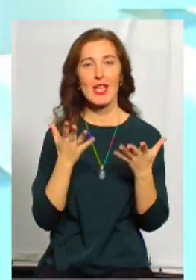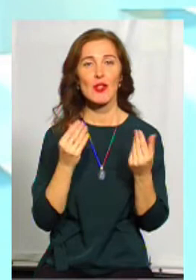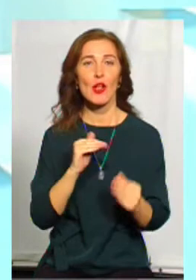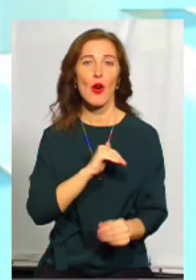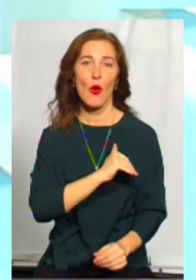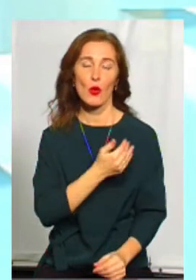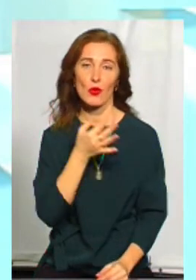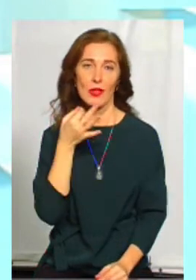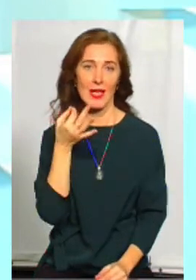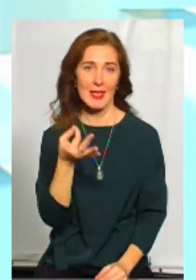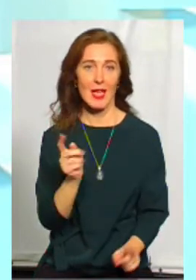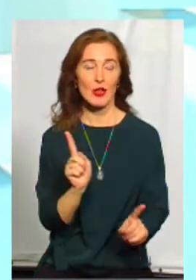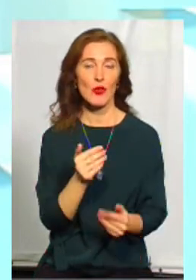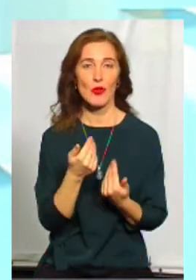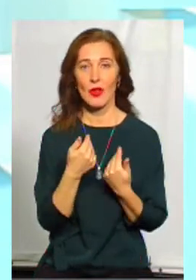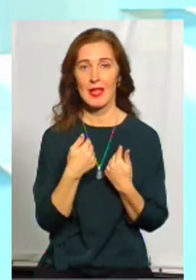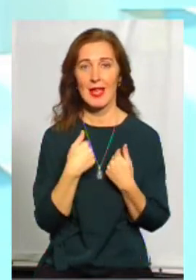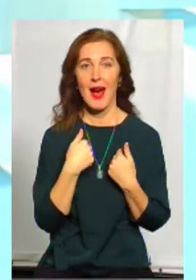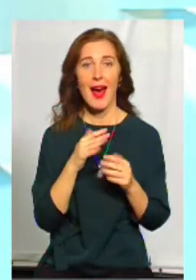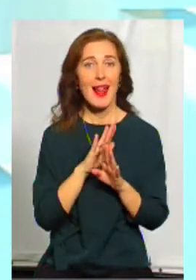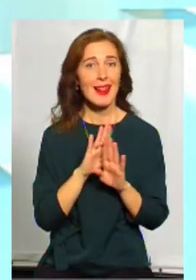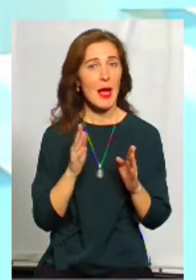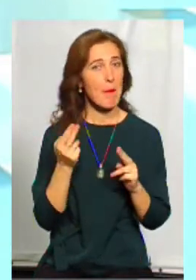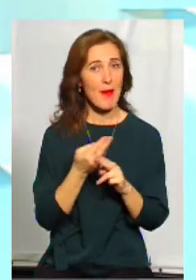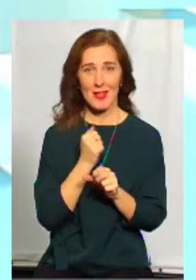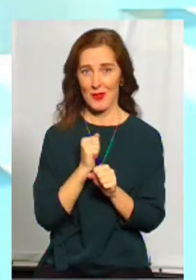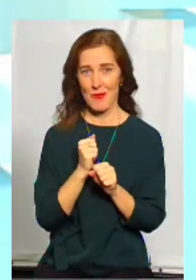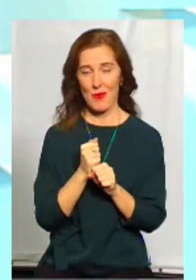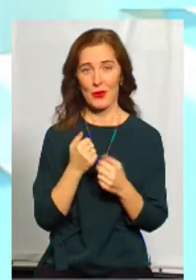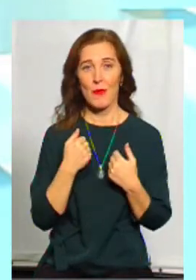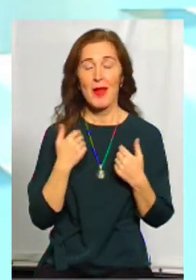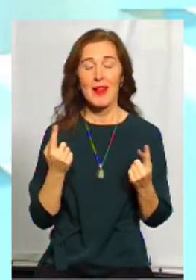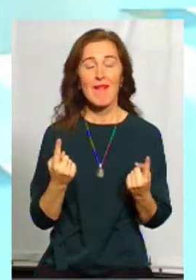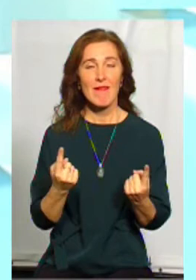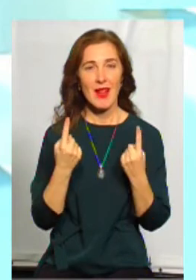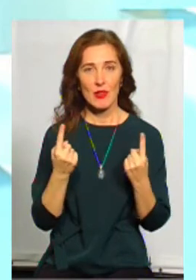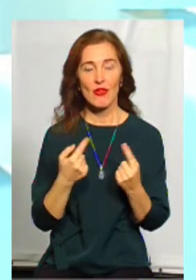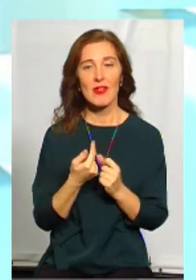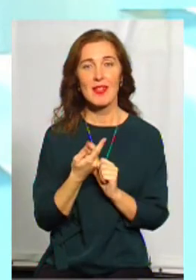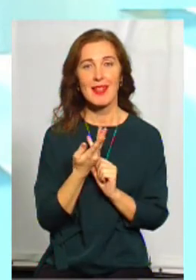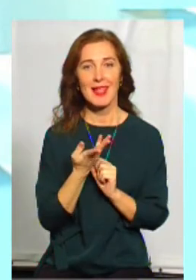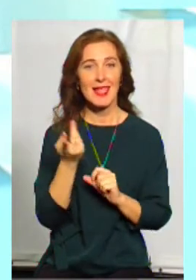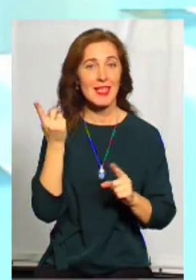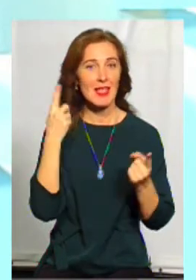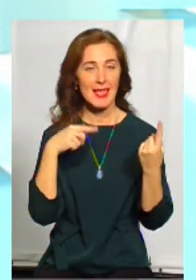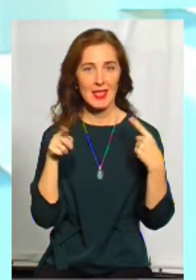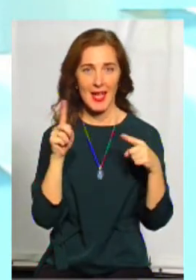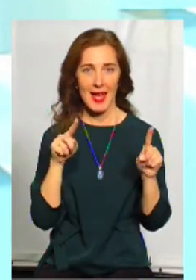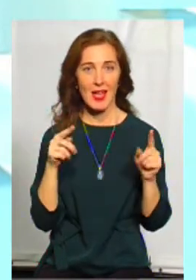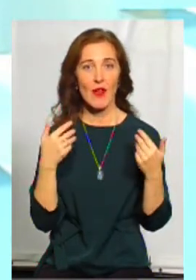прокоментувати, що я не без роботи, в мене надзвичайно величезна кількість ідей,